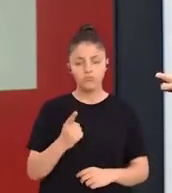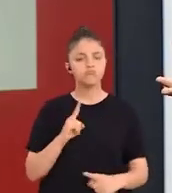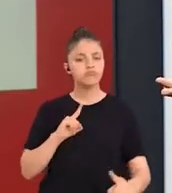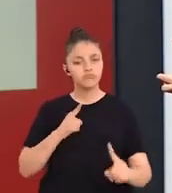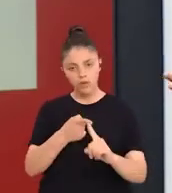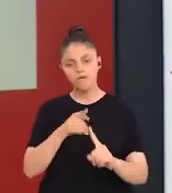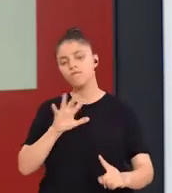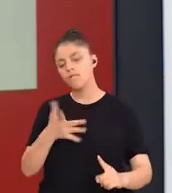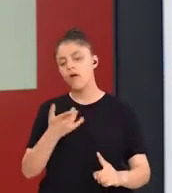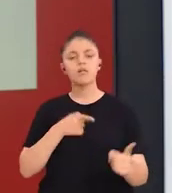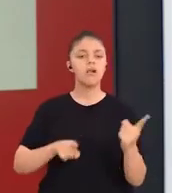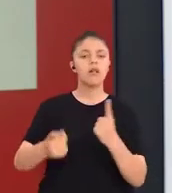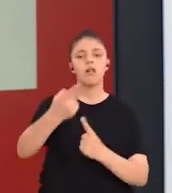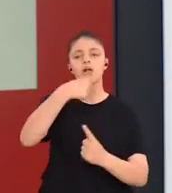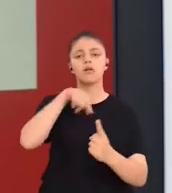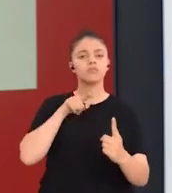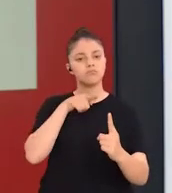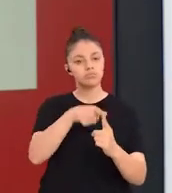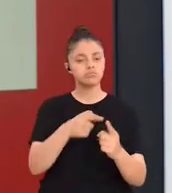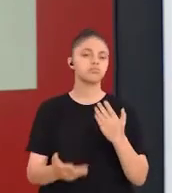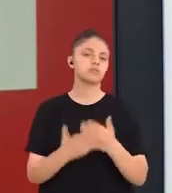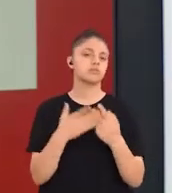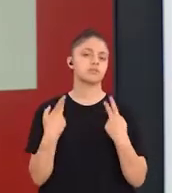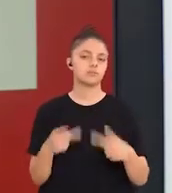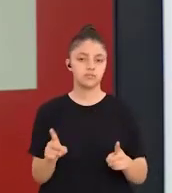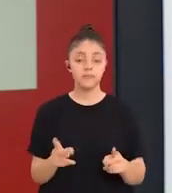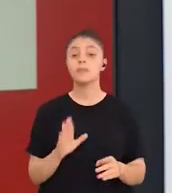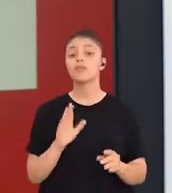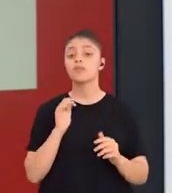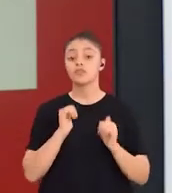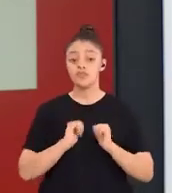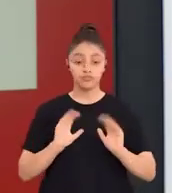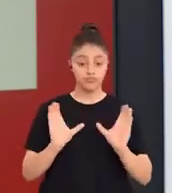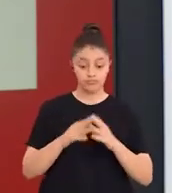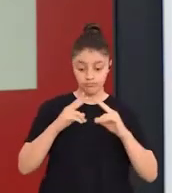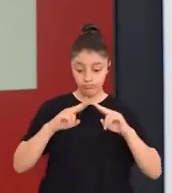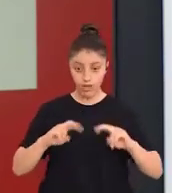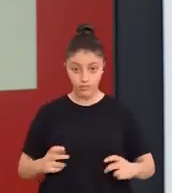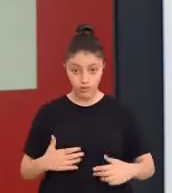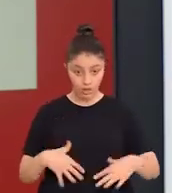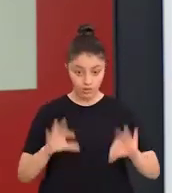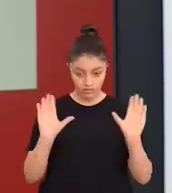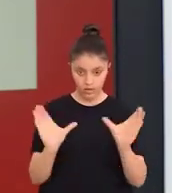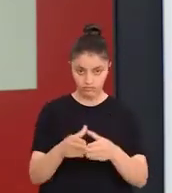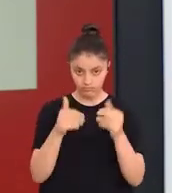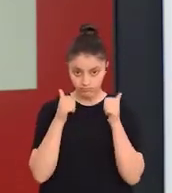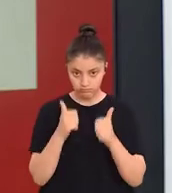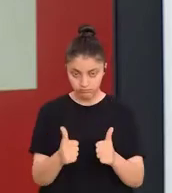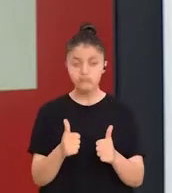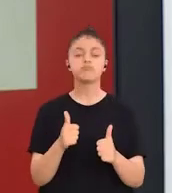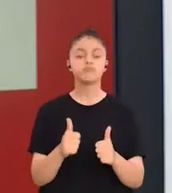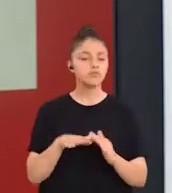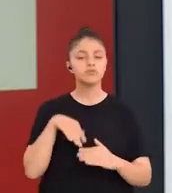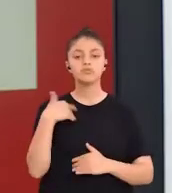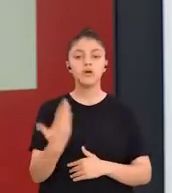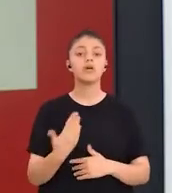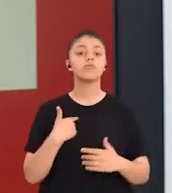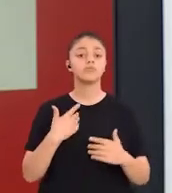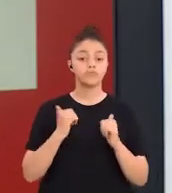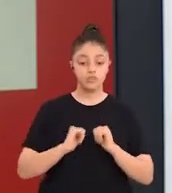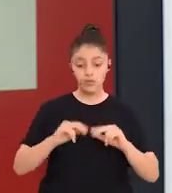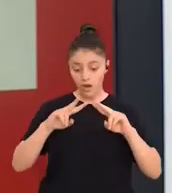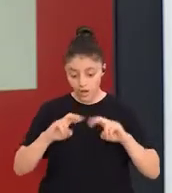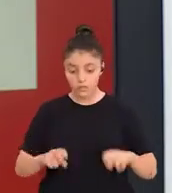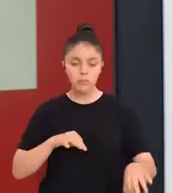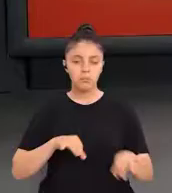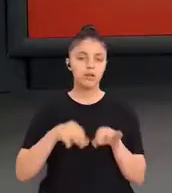dolaylı bir biçimde yer alabilirler. Çalışma ekibi belirlendikten sonraki aşamada bir çalışma planının